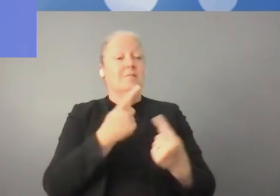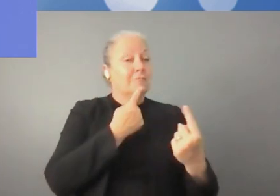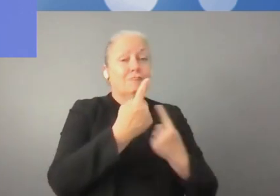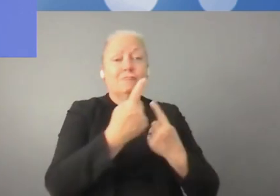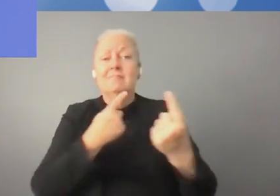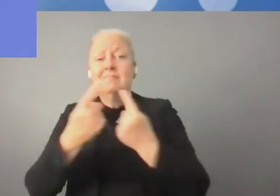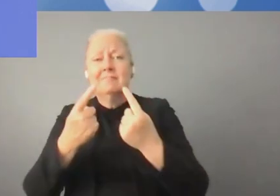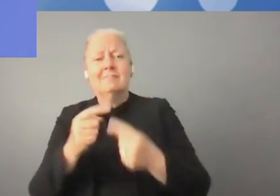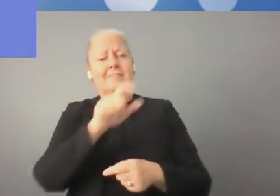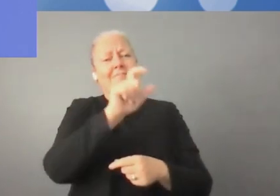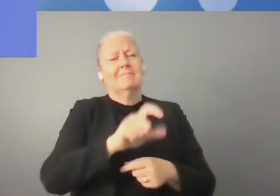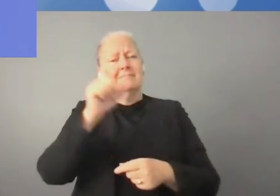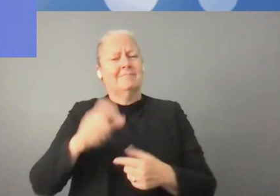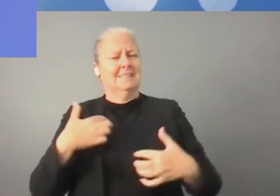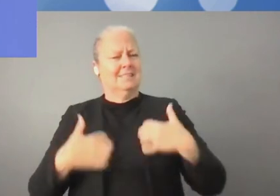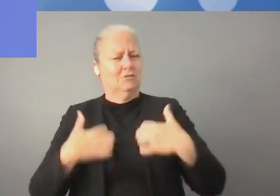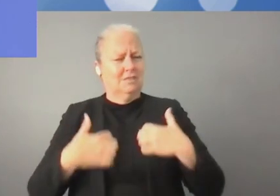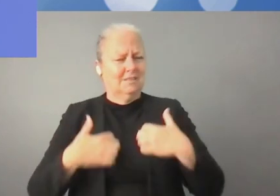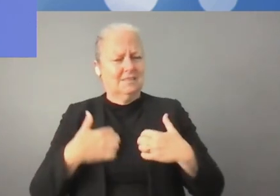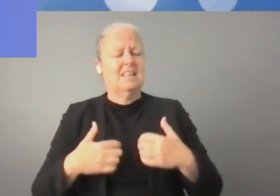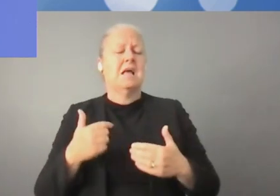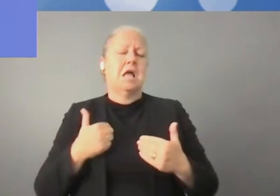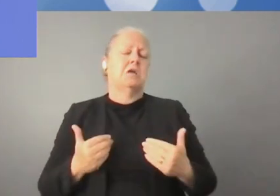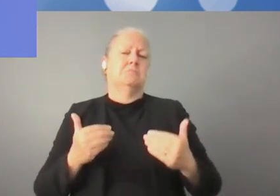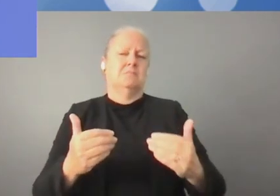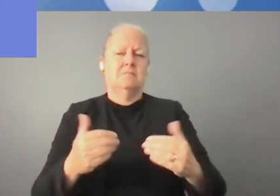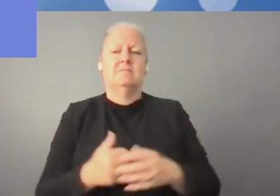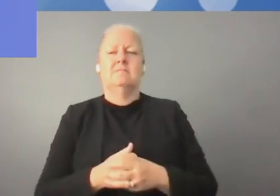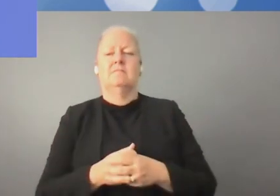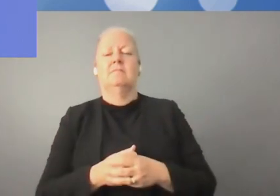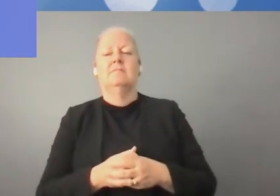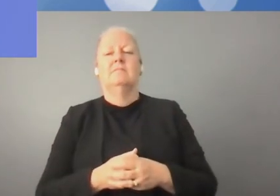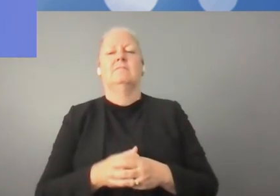Malheureusement, notre temps se termine. La discussion est extrêmement intéressante.